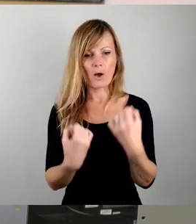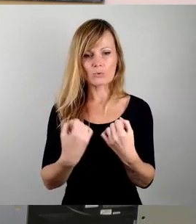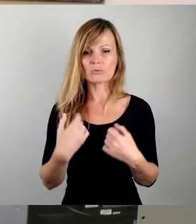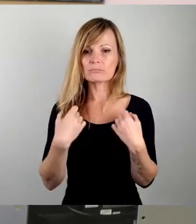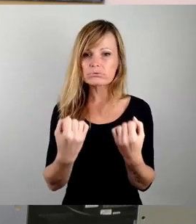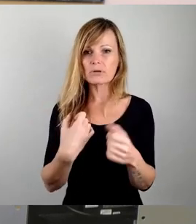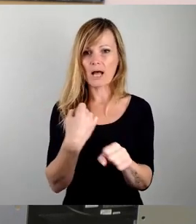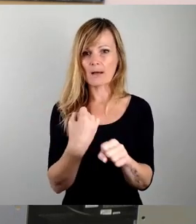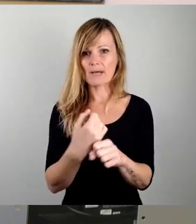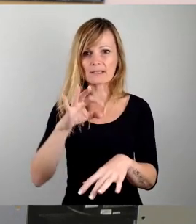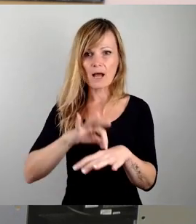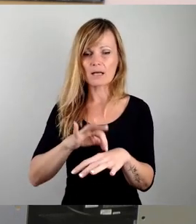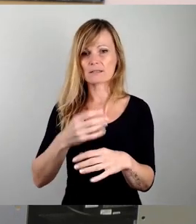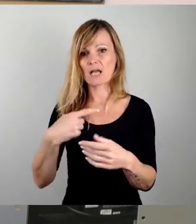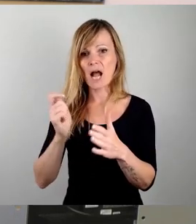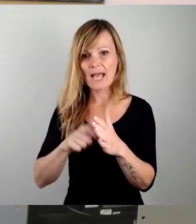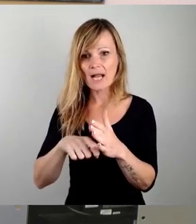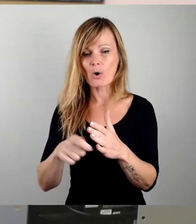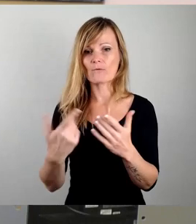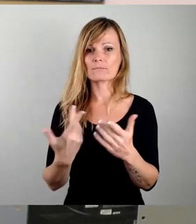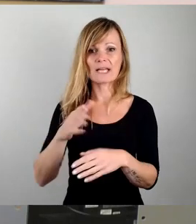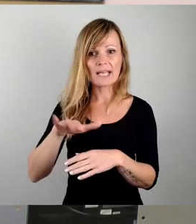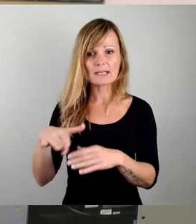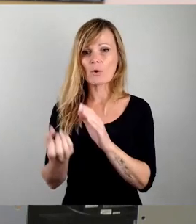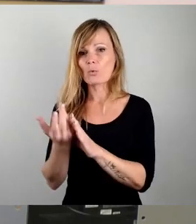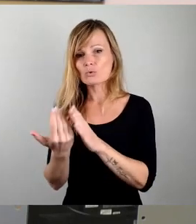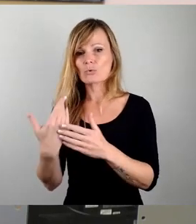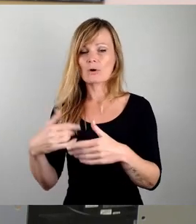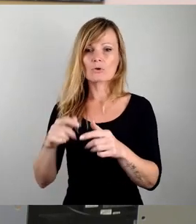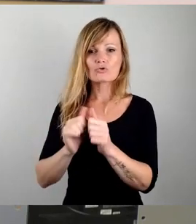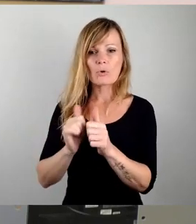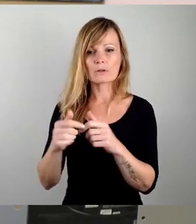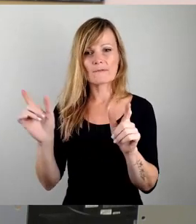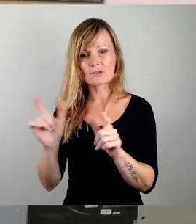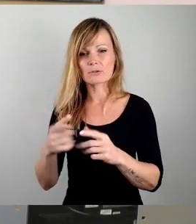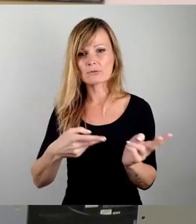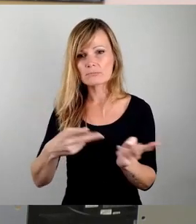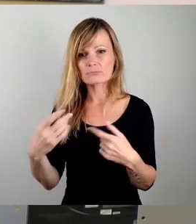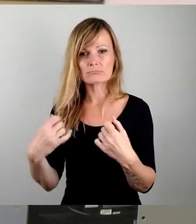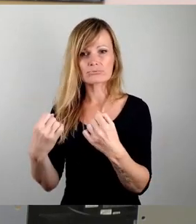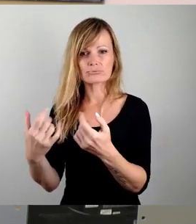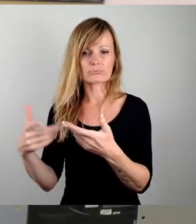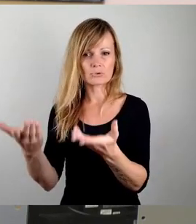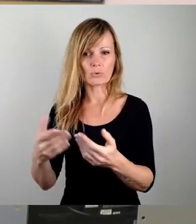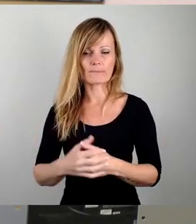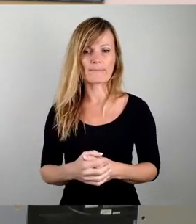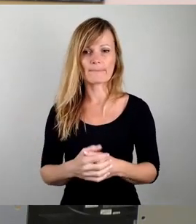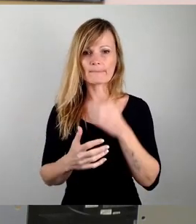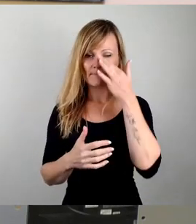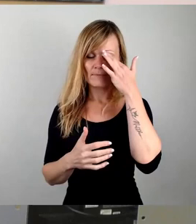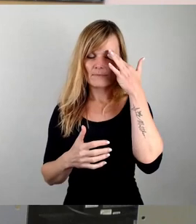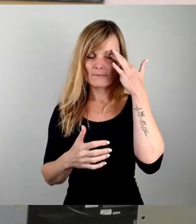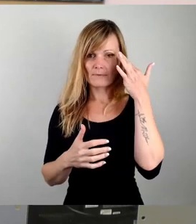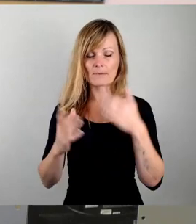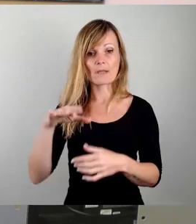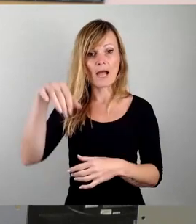um einkaufen zu gehen oder die Kinder zu kulturellen oder sportlichen Aktivitäten zu bringen. Mit dem Abriss der Garagen schaffen